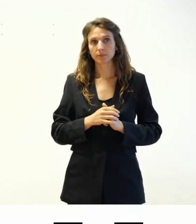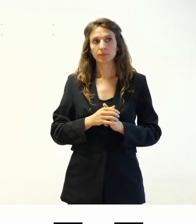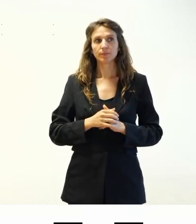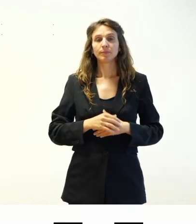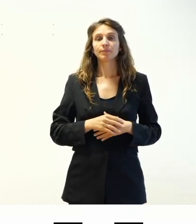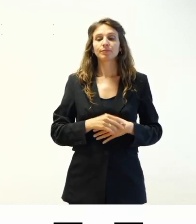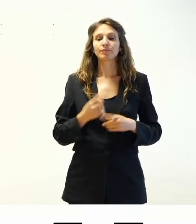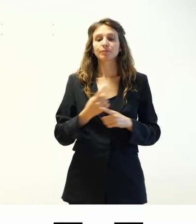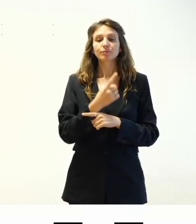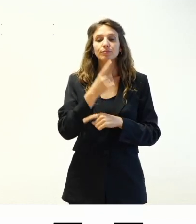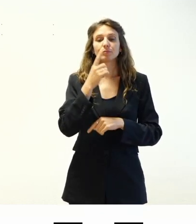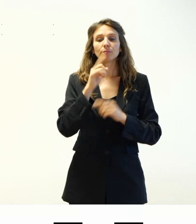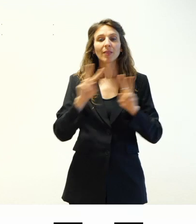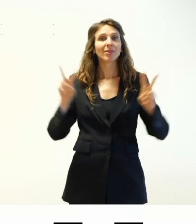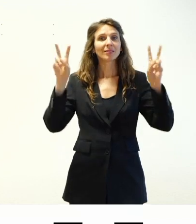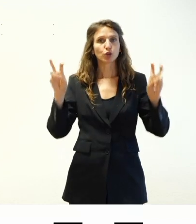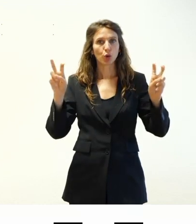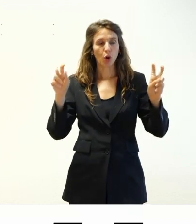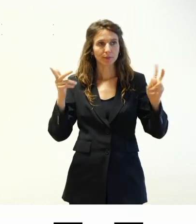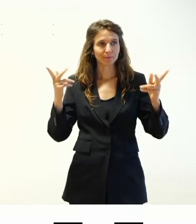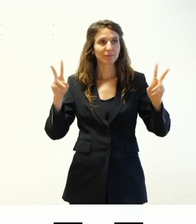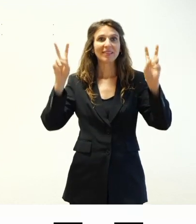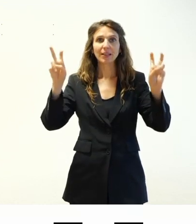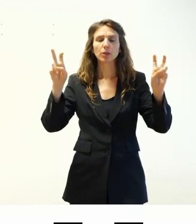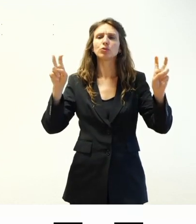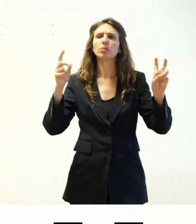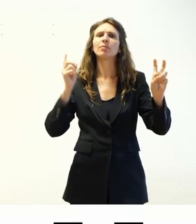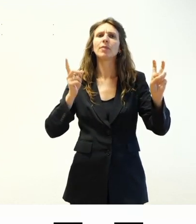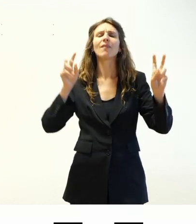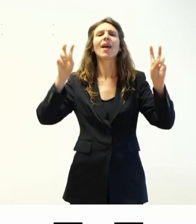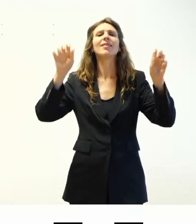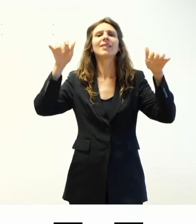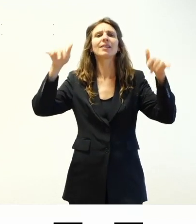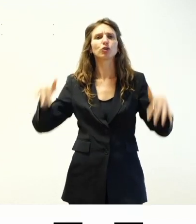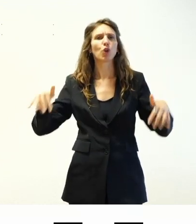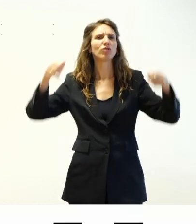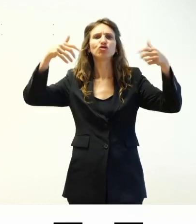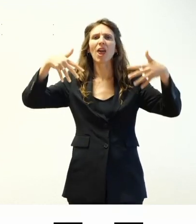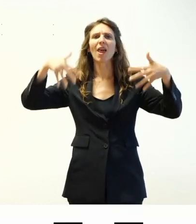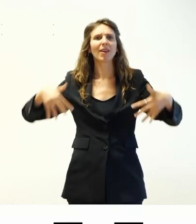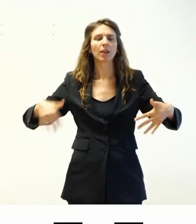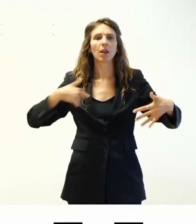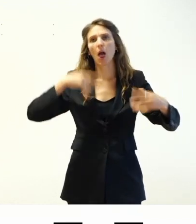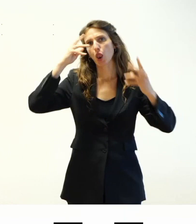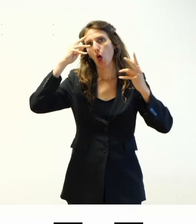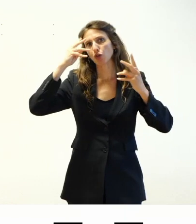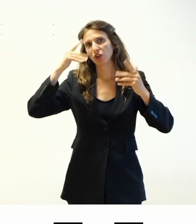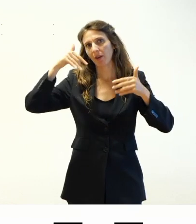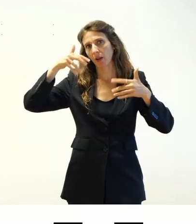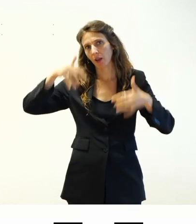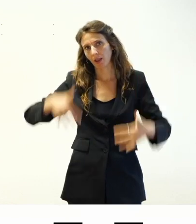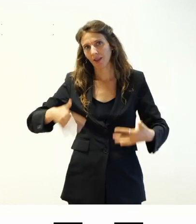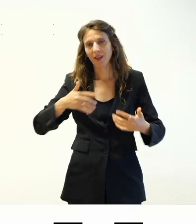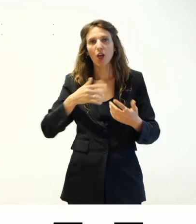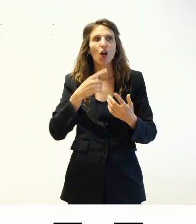intestazioni devo avere i template devono avere una gerarchia delle intestazioni logica non devo